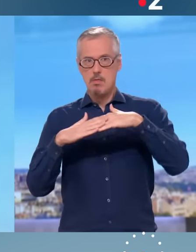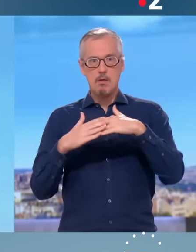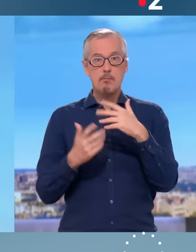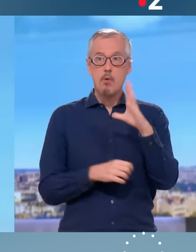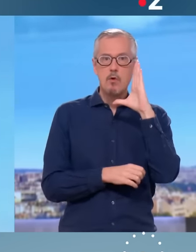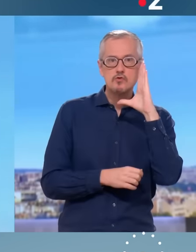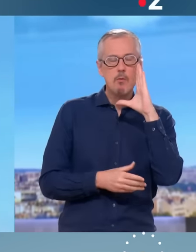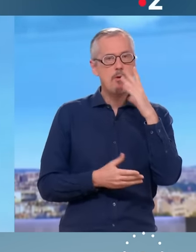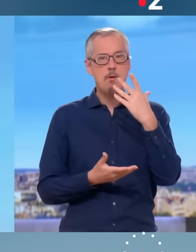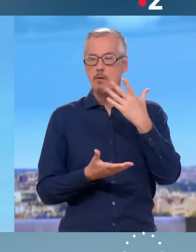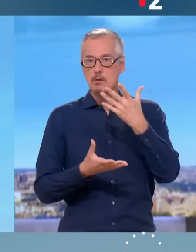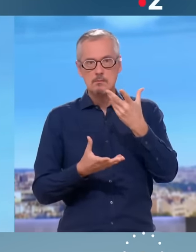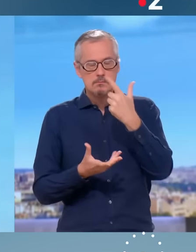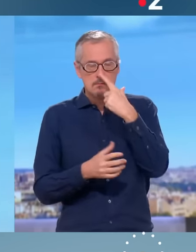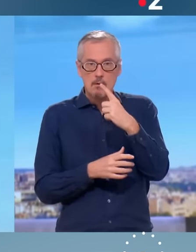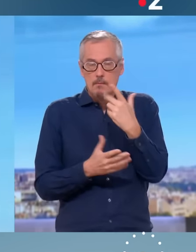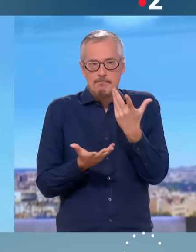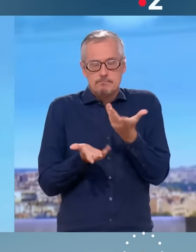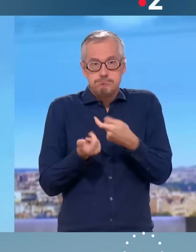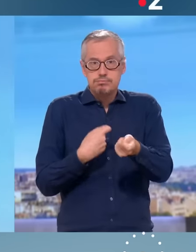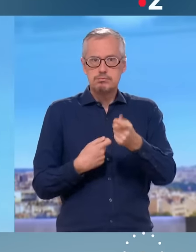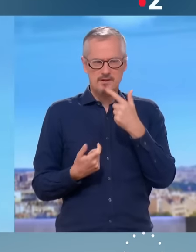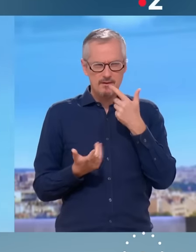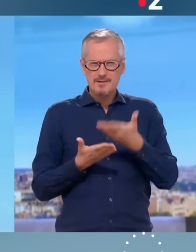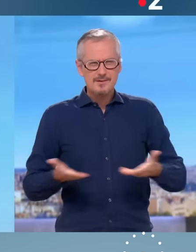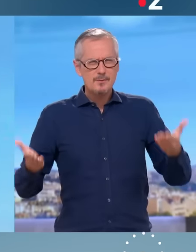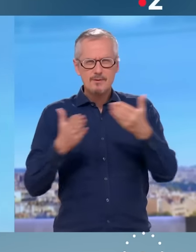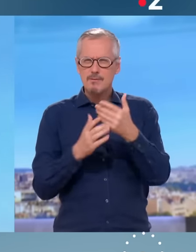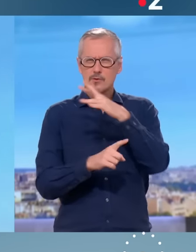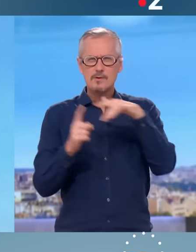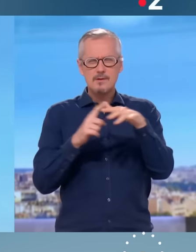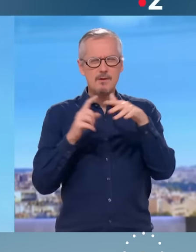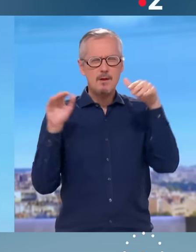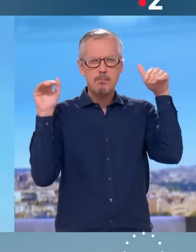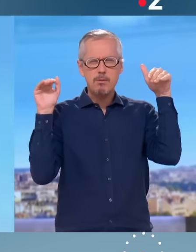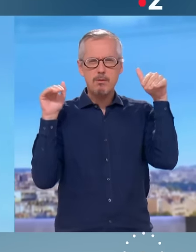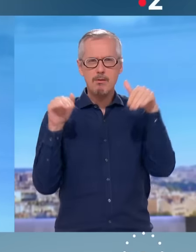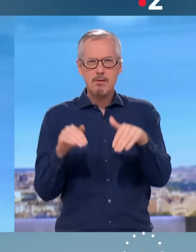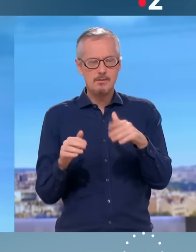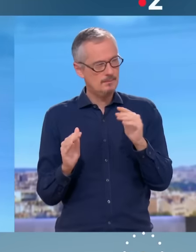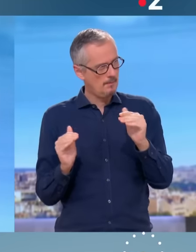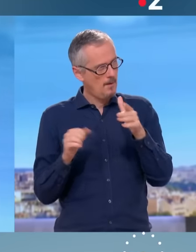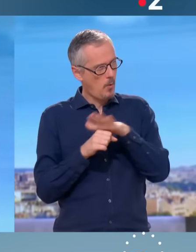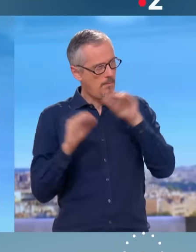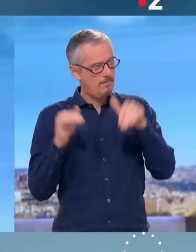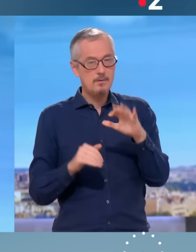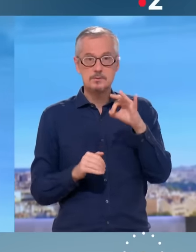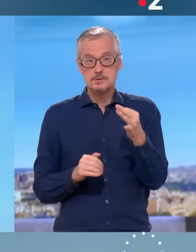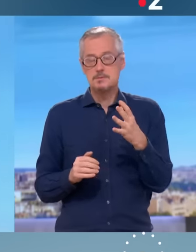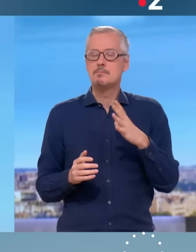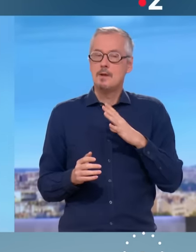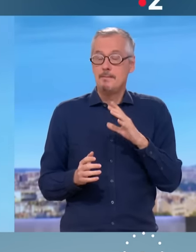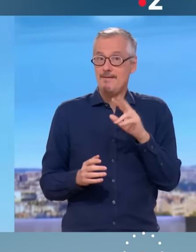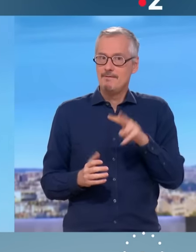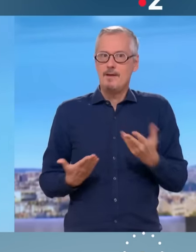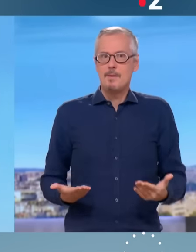logement. Mais qu'est-ce que c'est que ce déclin généralisé ? Vous savez, je vois beaucoup, beaucoup de gens en ce moment. Parce que je fais des dédicaces. Vous